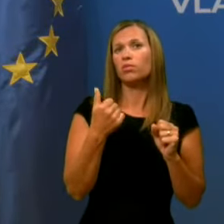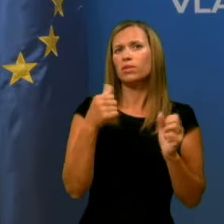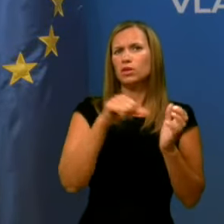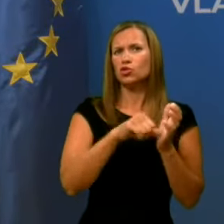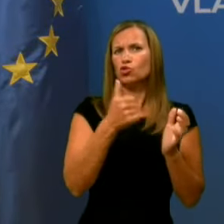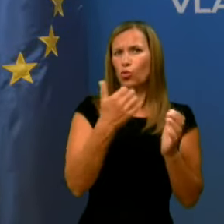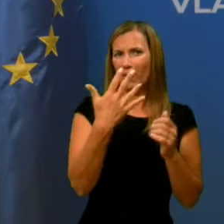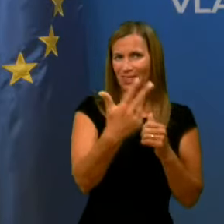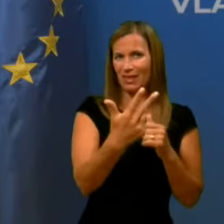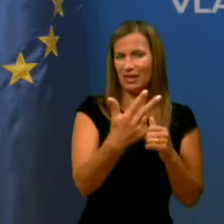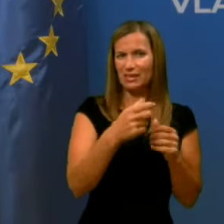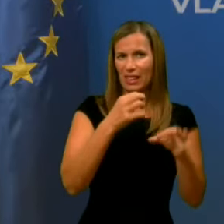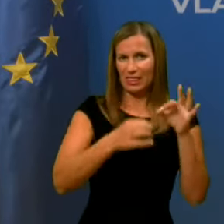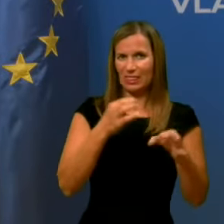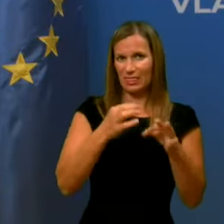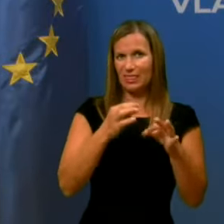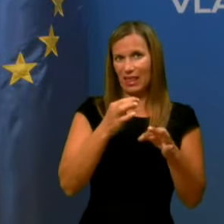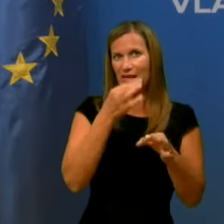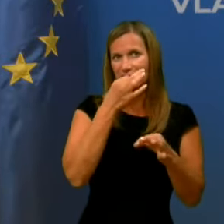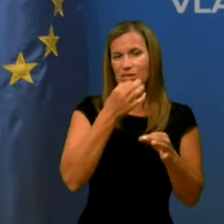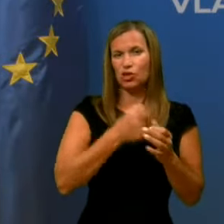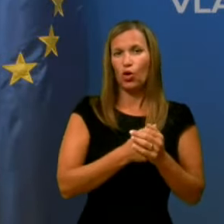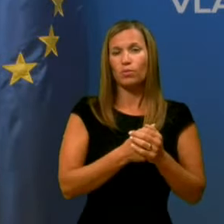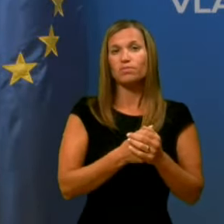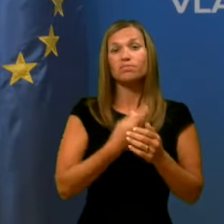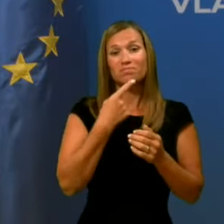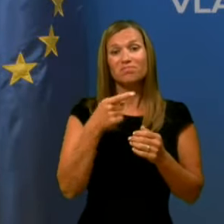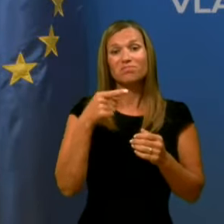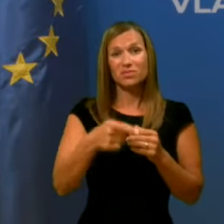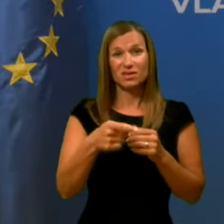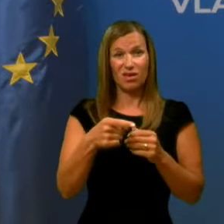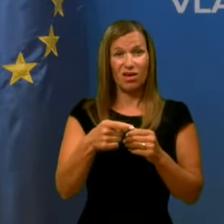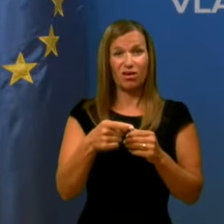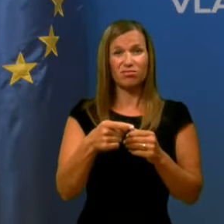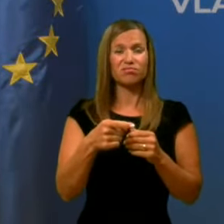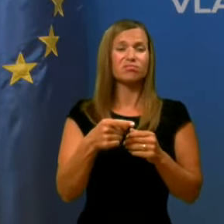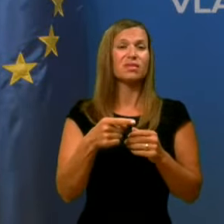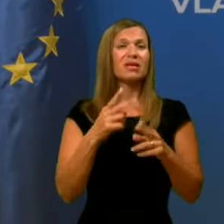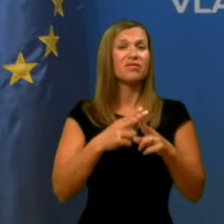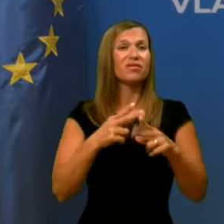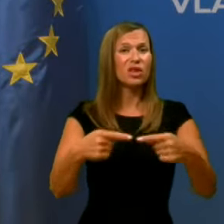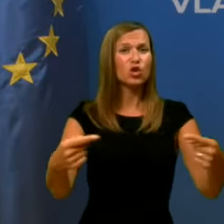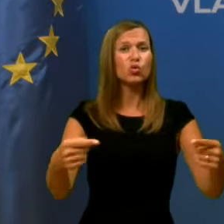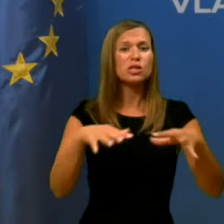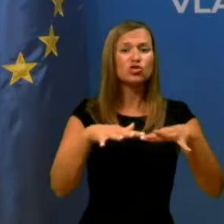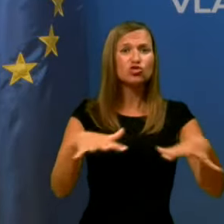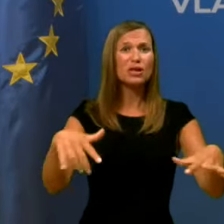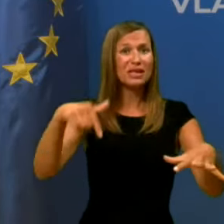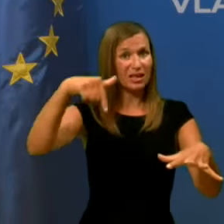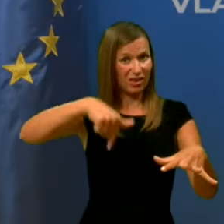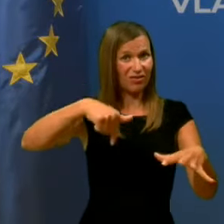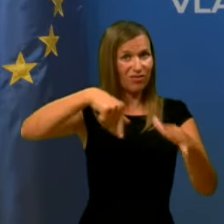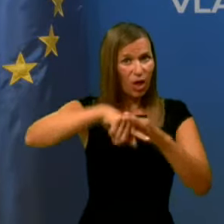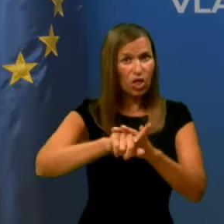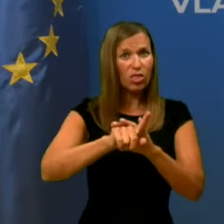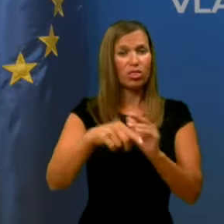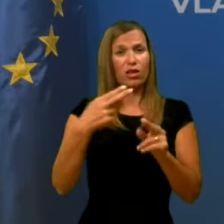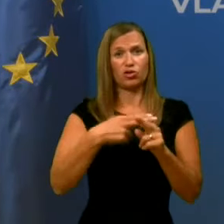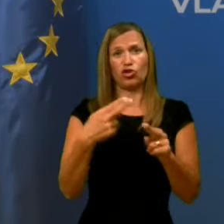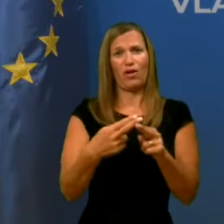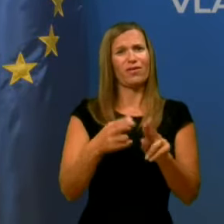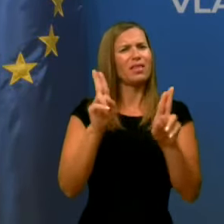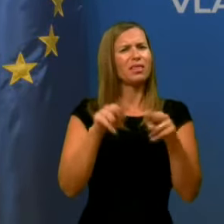Epidemiologi sverijo, da se virus širi v državi in da ne moremo več govoriti, da prihaja do vnosa